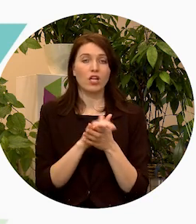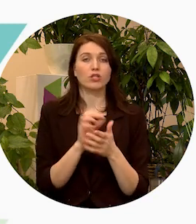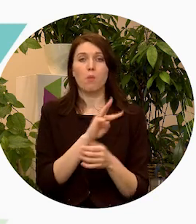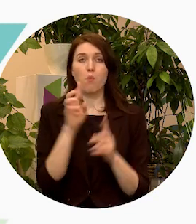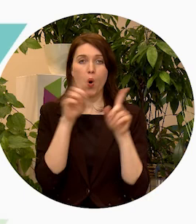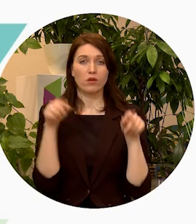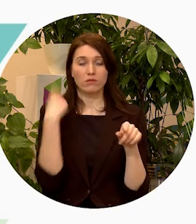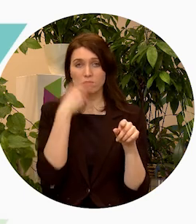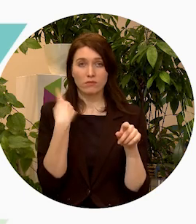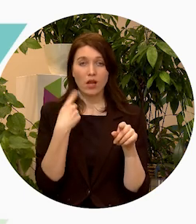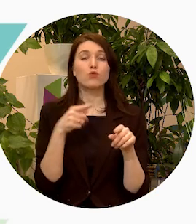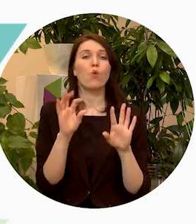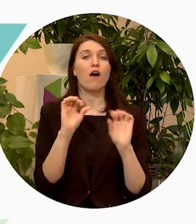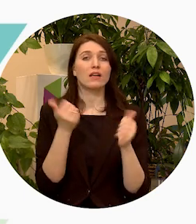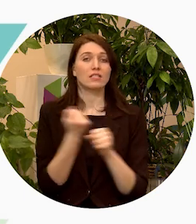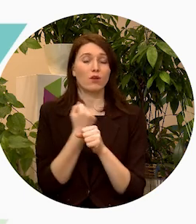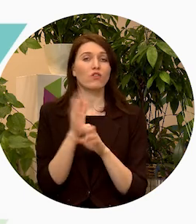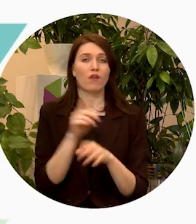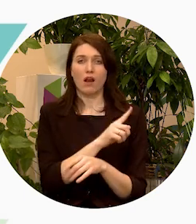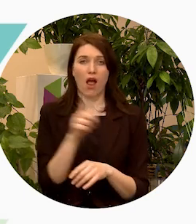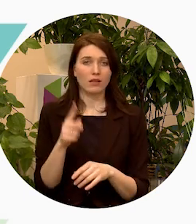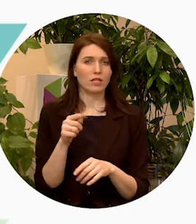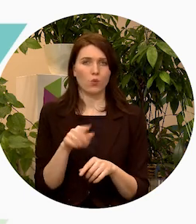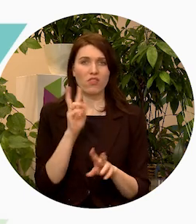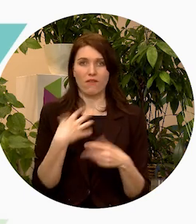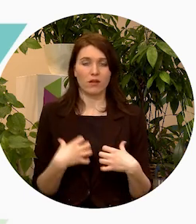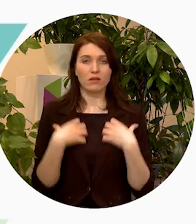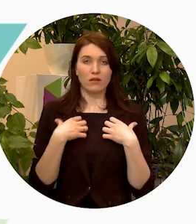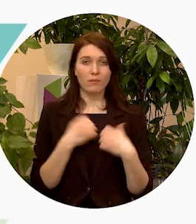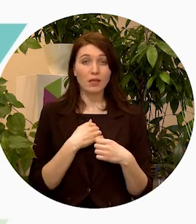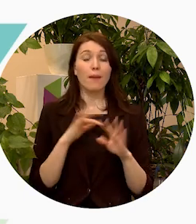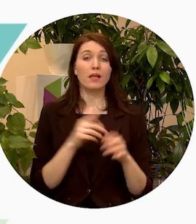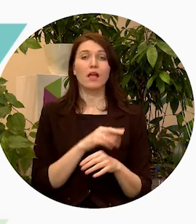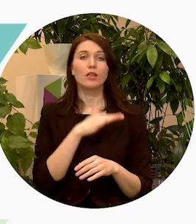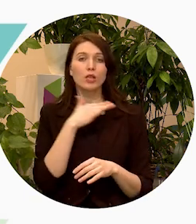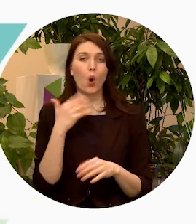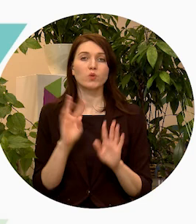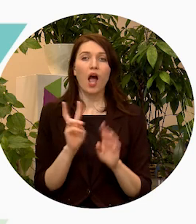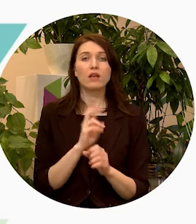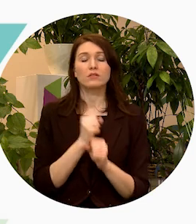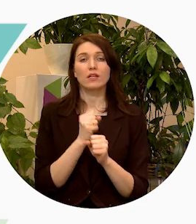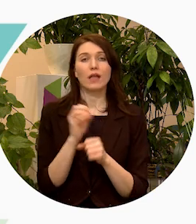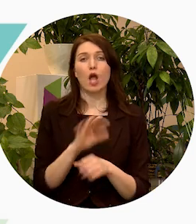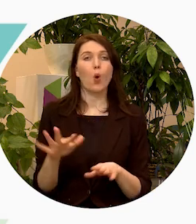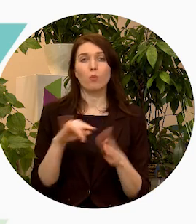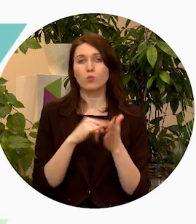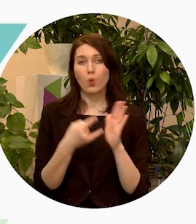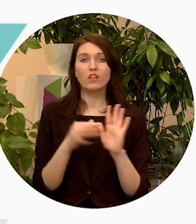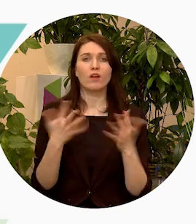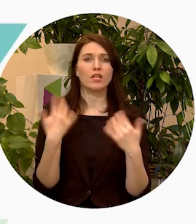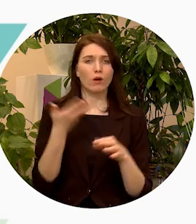profils, bet to izveidot var ik viens, no tā noteikti nav jāsabīstās, bet daudziem, kur strādā ar Eiropas projektiem vai ir